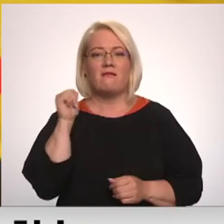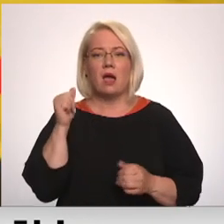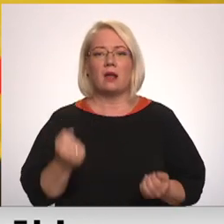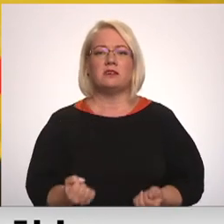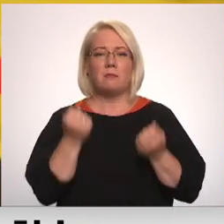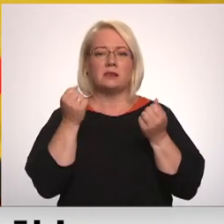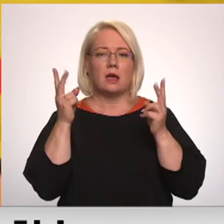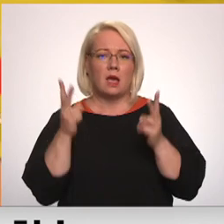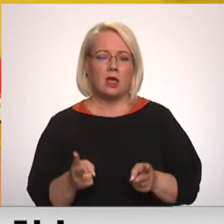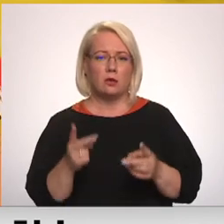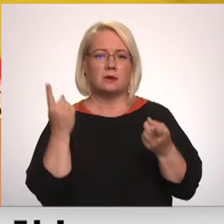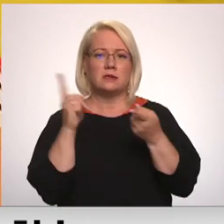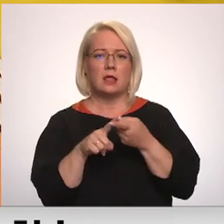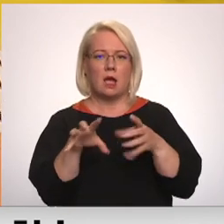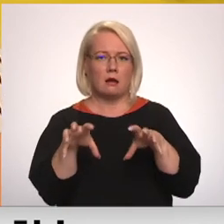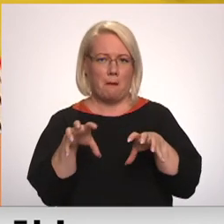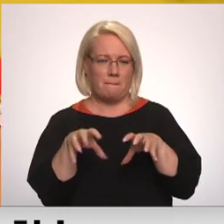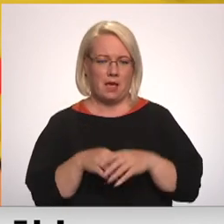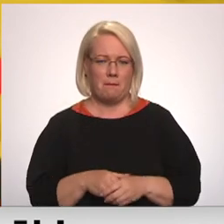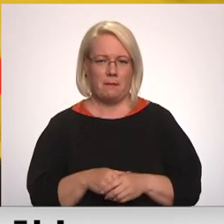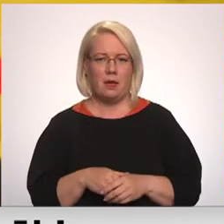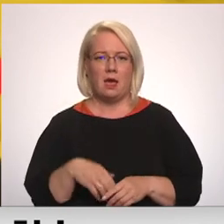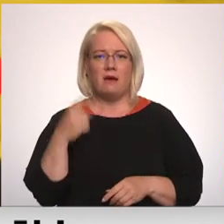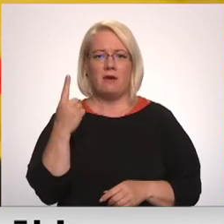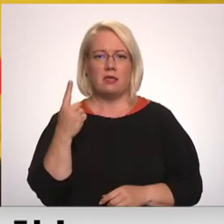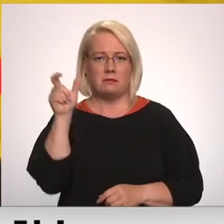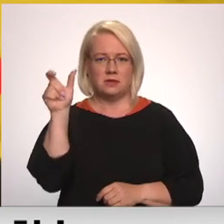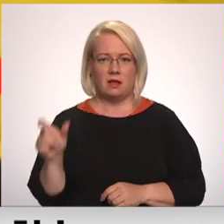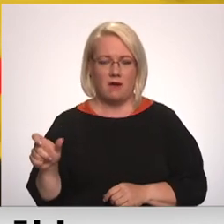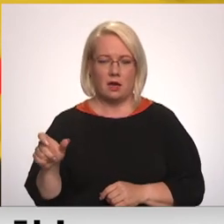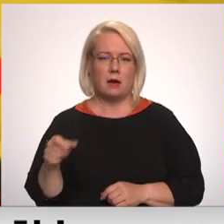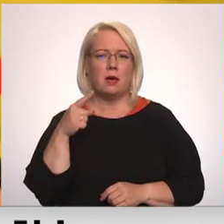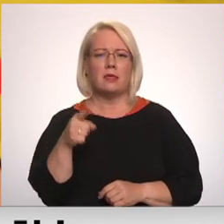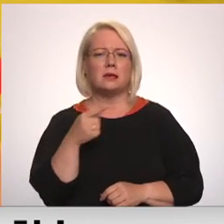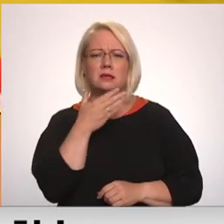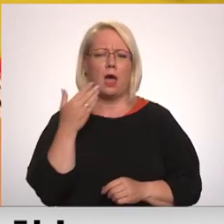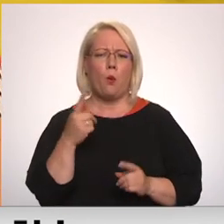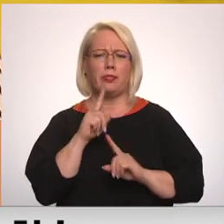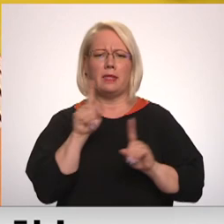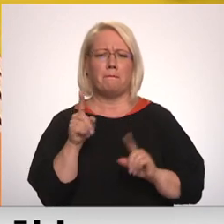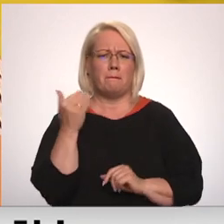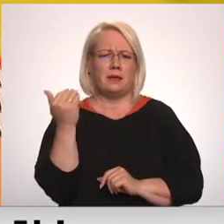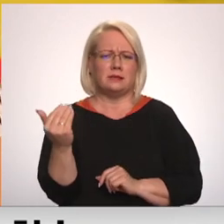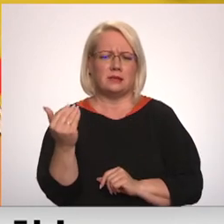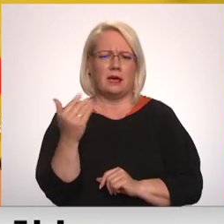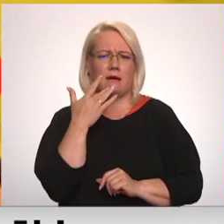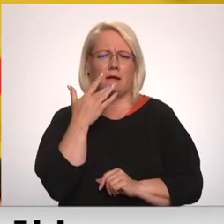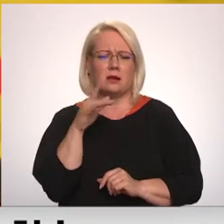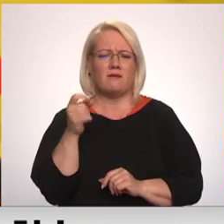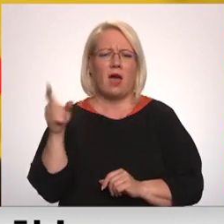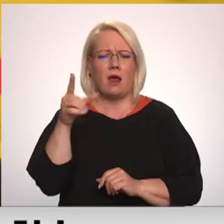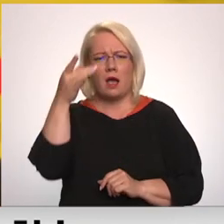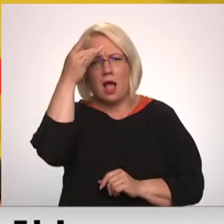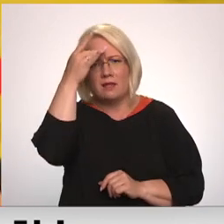gadījums ir saistīts ar krampiem vienam iedzīvotājiem. Tas nav tipiski. Tipiskākais ir galvas